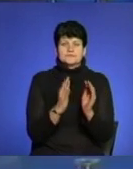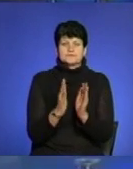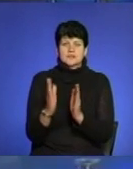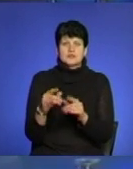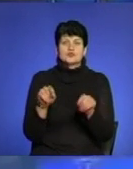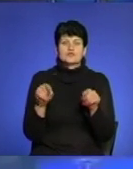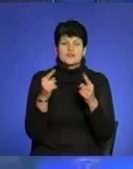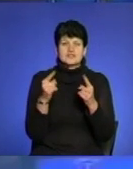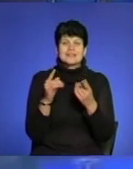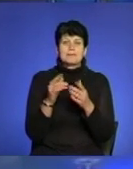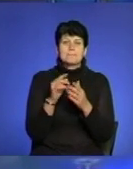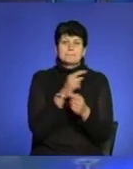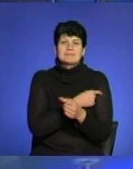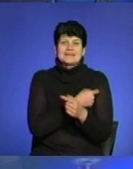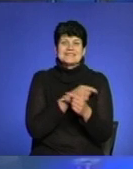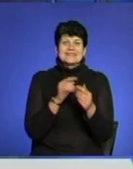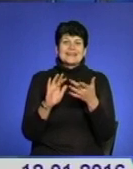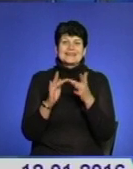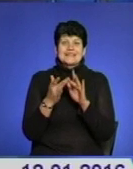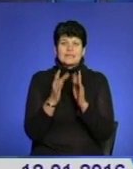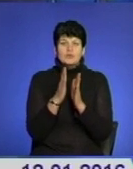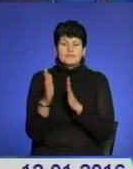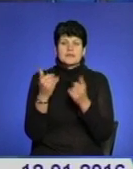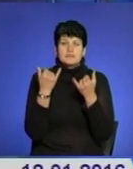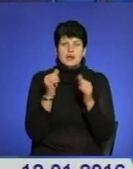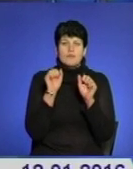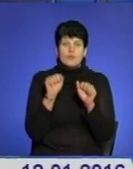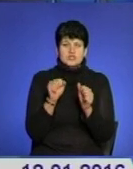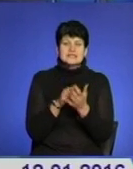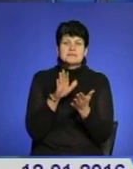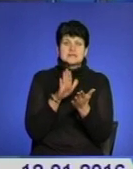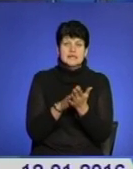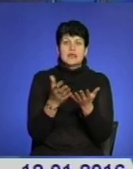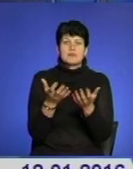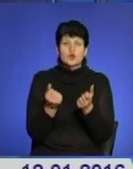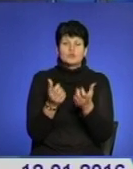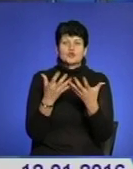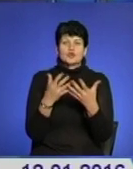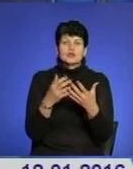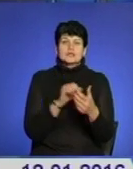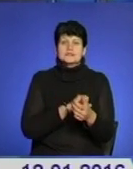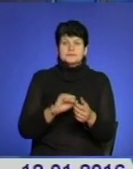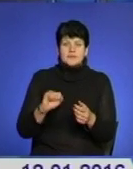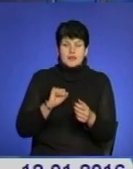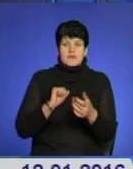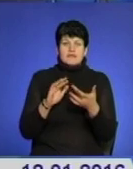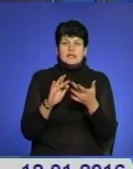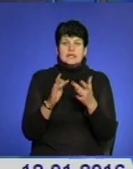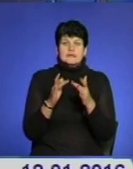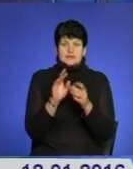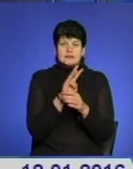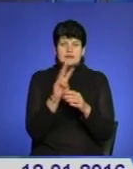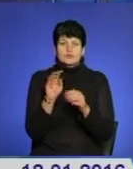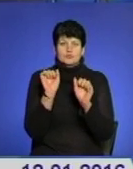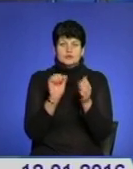медичний інтернет-портал. Запевняють, що тепер в режимі онлайн можна не лише записатись на прийом до сімейного лікаря, в електронному режимі дуплюватимуть